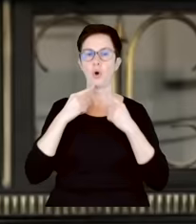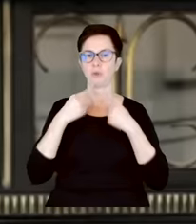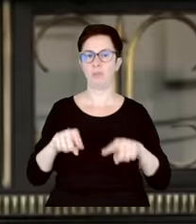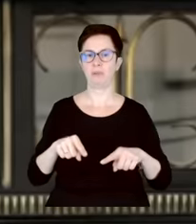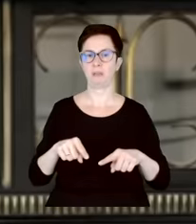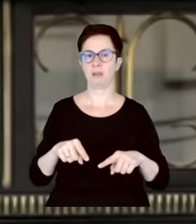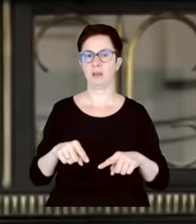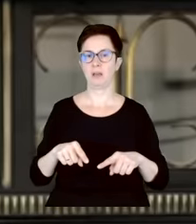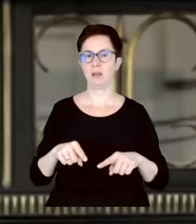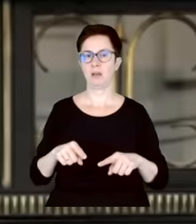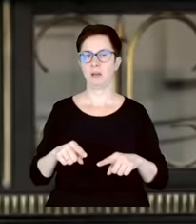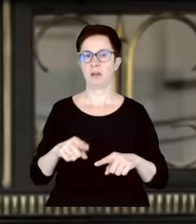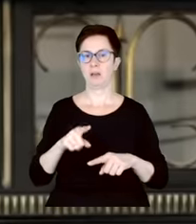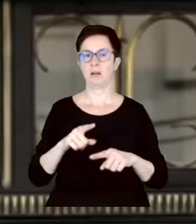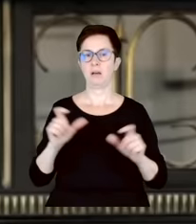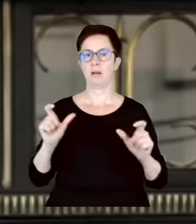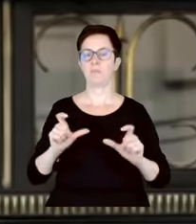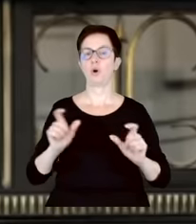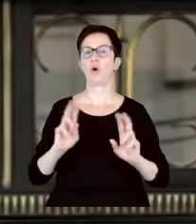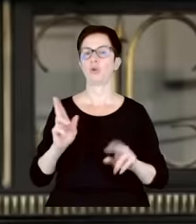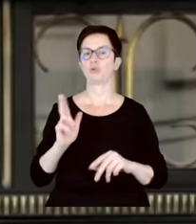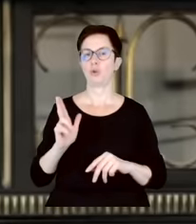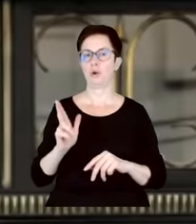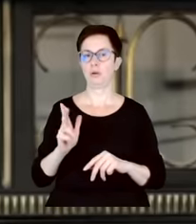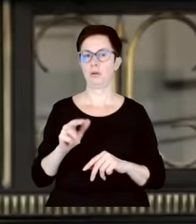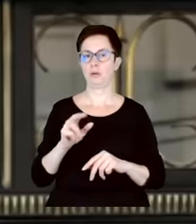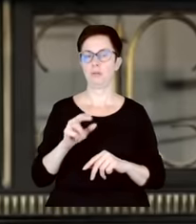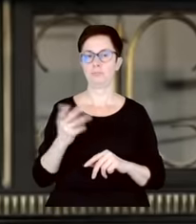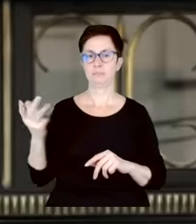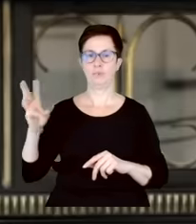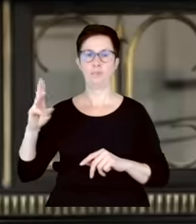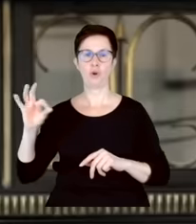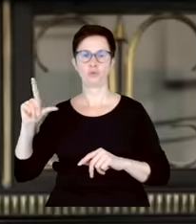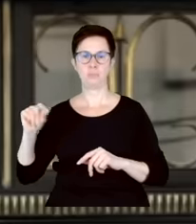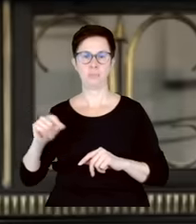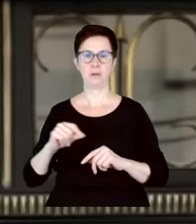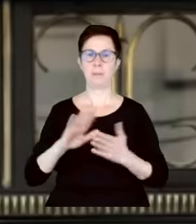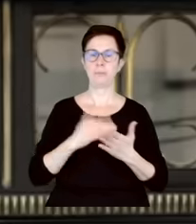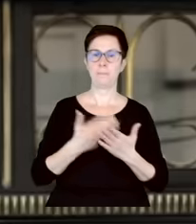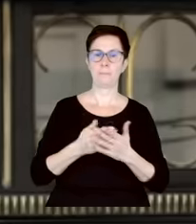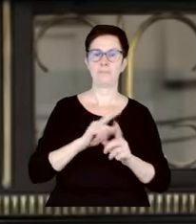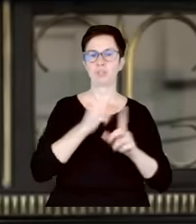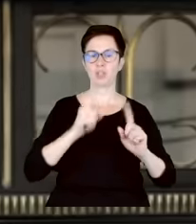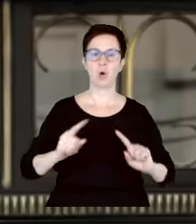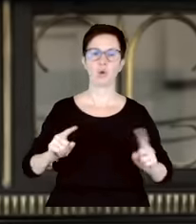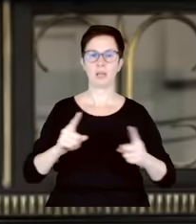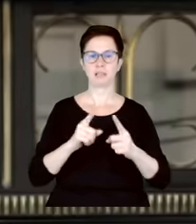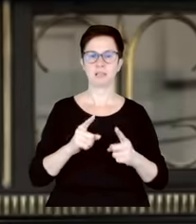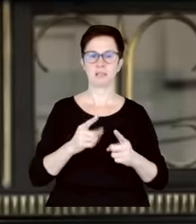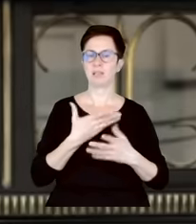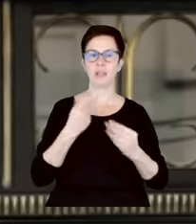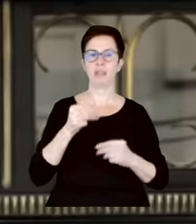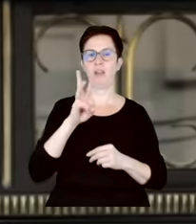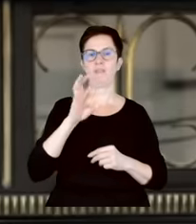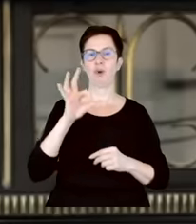imprezę, która się tam odbywała? Chyba woś, Proszę sobie wyobrazić, gdyby to odpowiadała jakakolwiek inna organizacja, nie wielka orkiestra świątecznej